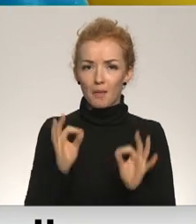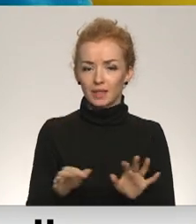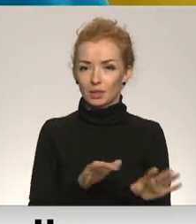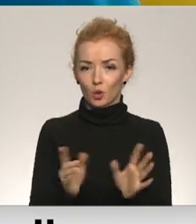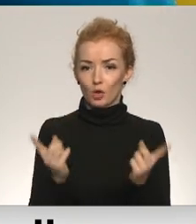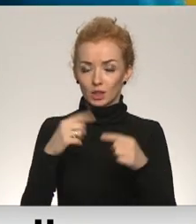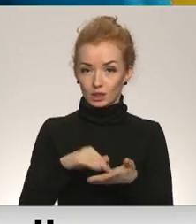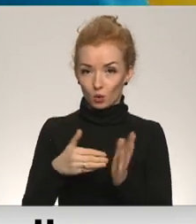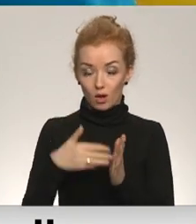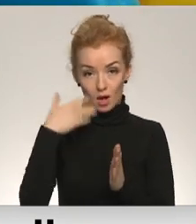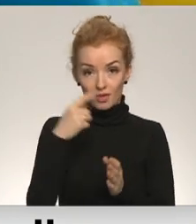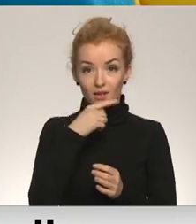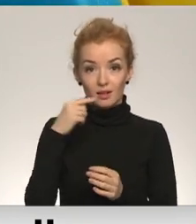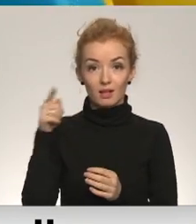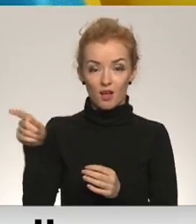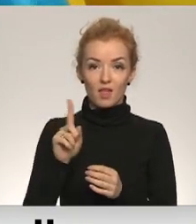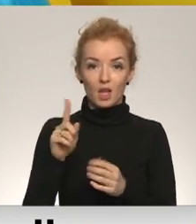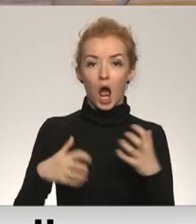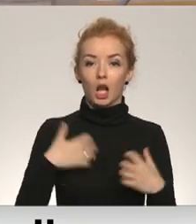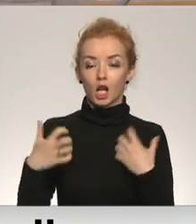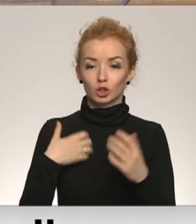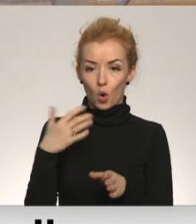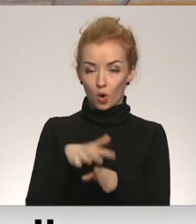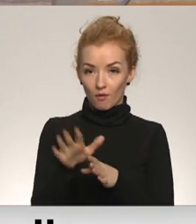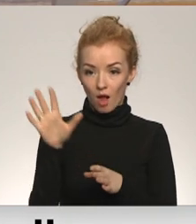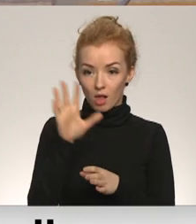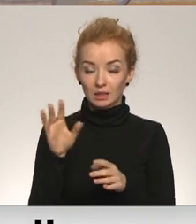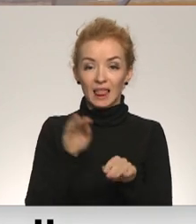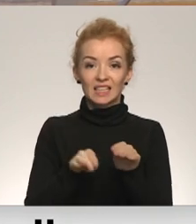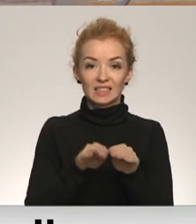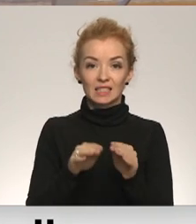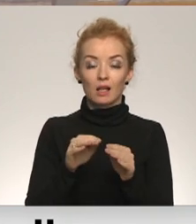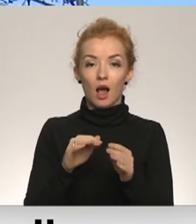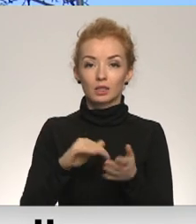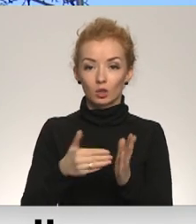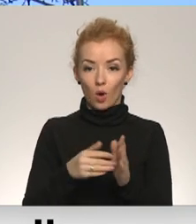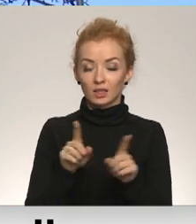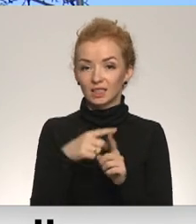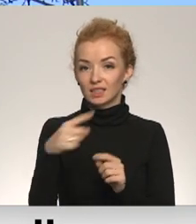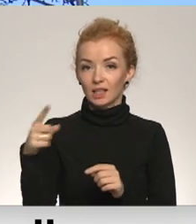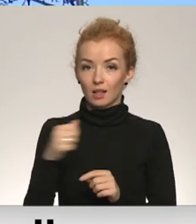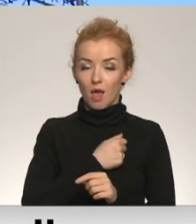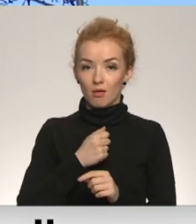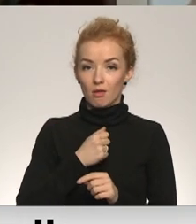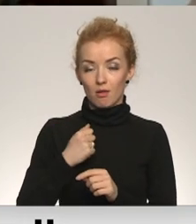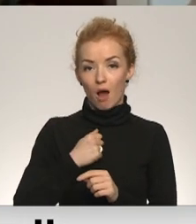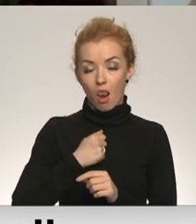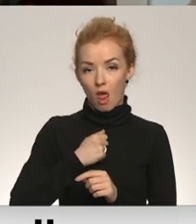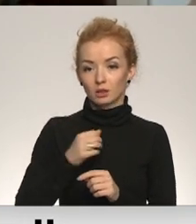situācijā, kad Krievija ir kļuvusi par agresoru. Līdzīgā gaidīšanas režīmā ir arī citas Latgales pašvaldības.